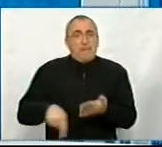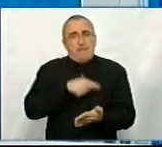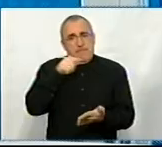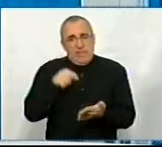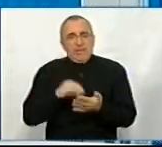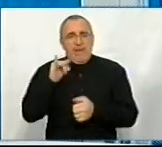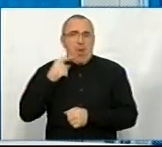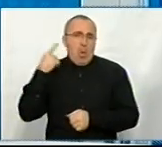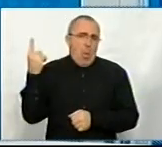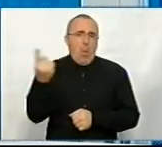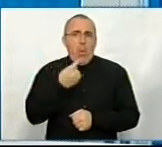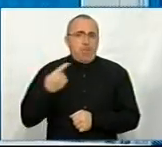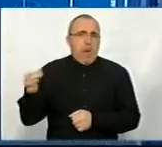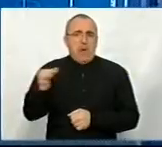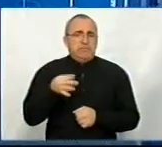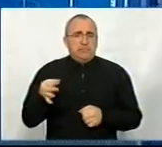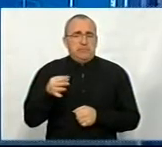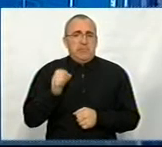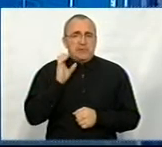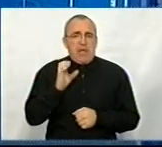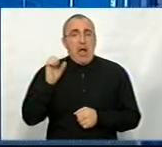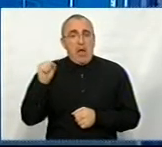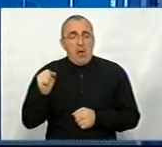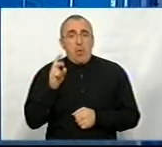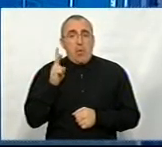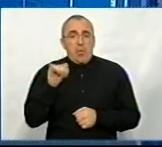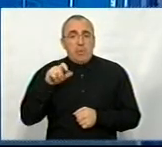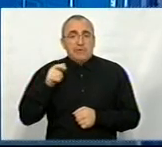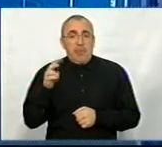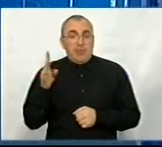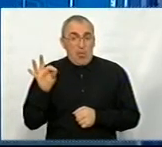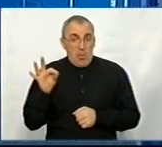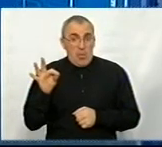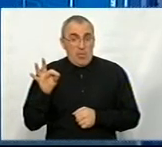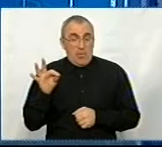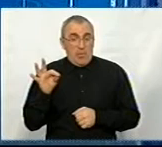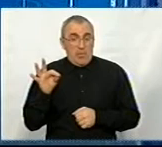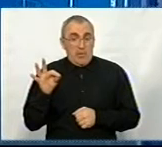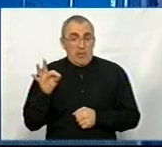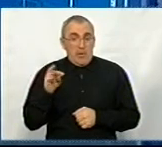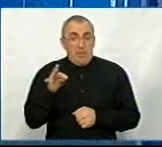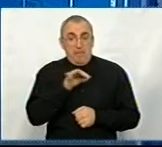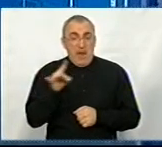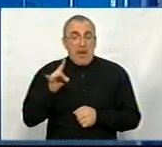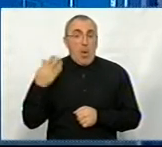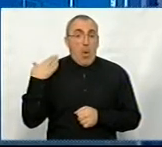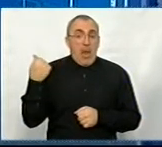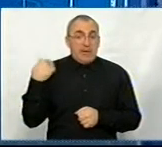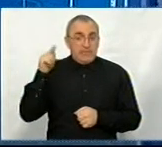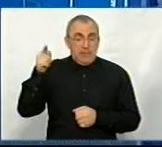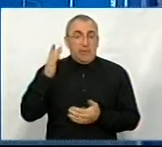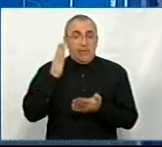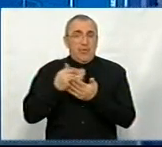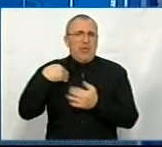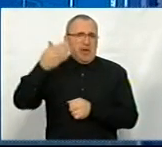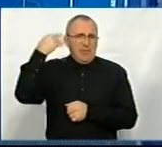і область. Сергій Анатолійович Кузьменко, який мер в Олександрії, теж його